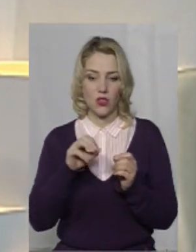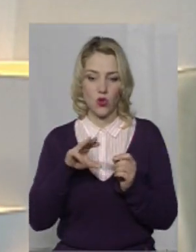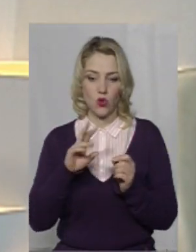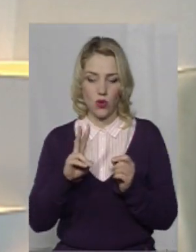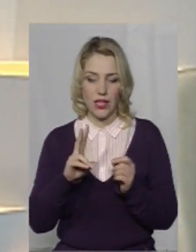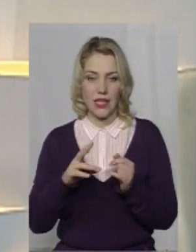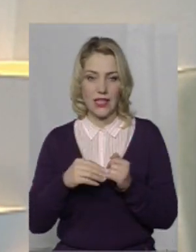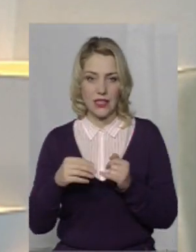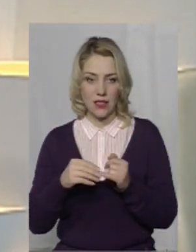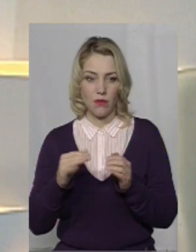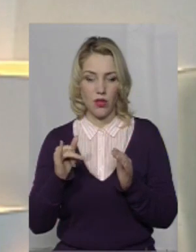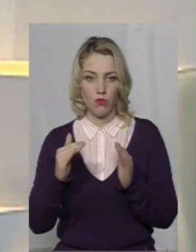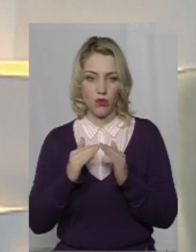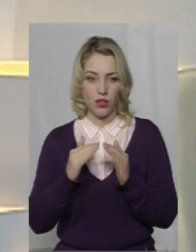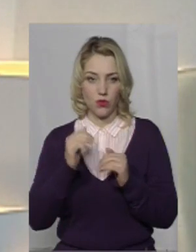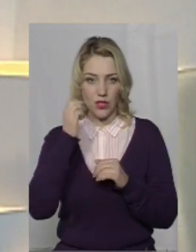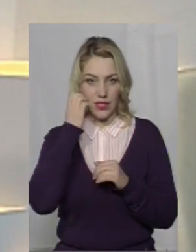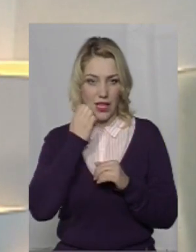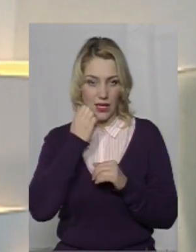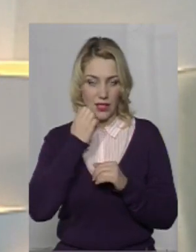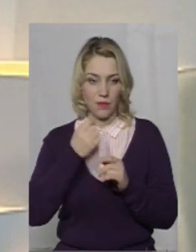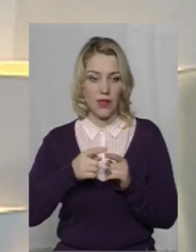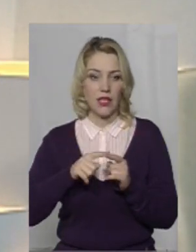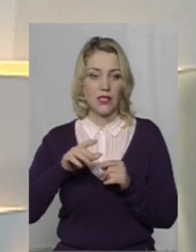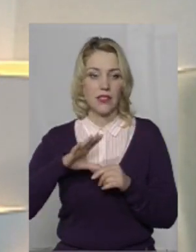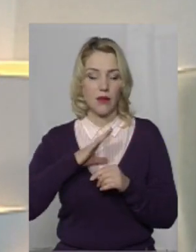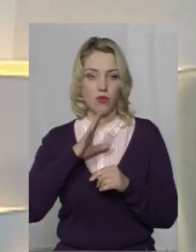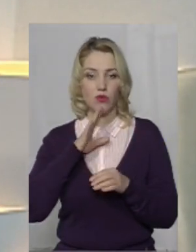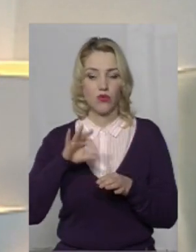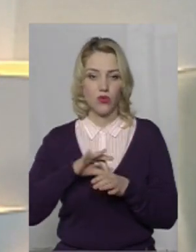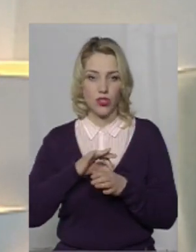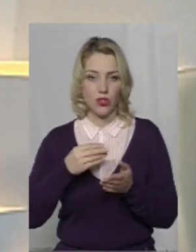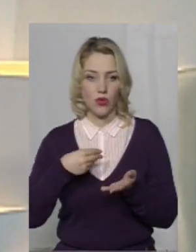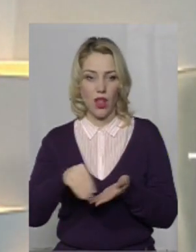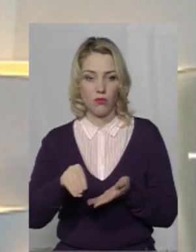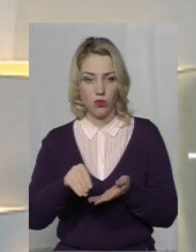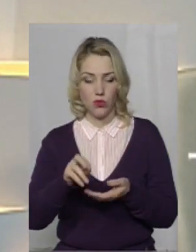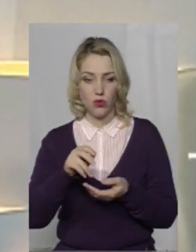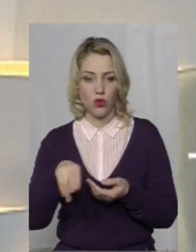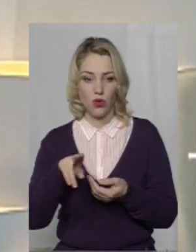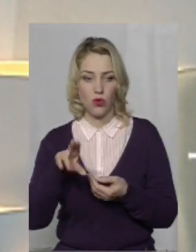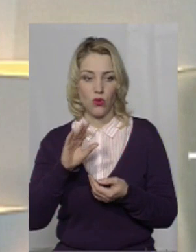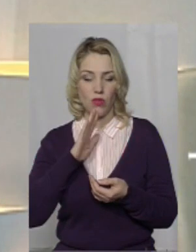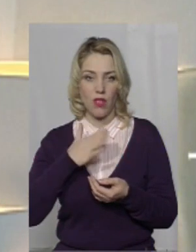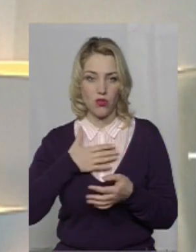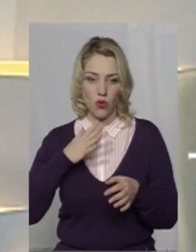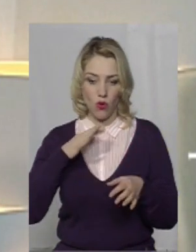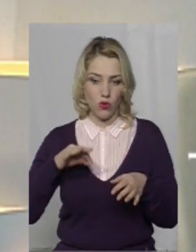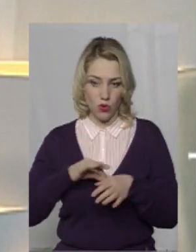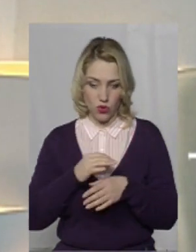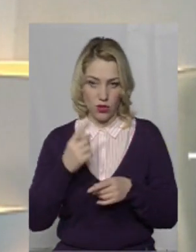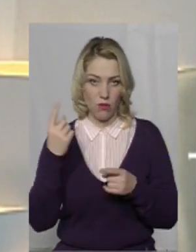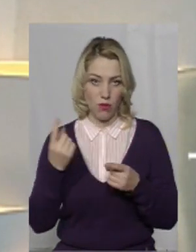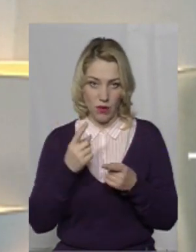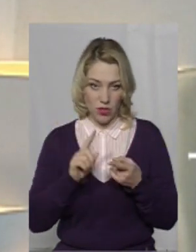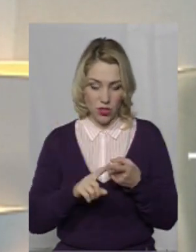землі і будинок досить старий. Це ще було дружиною набуто до нашого одруження. Це по